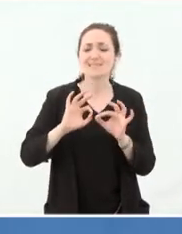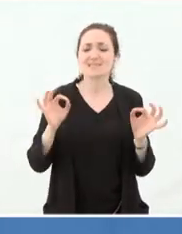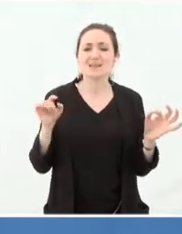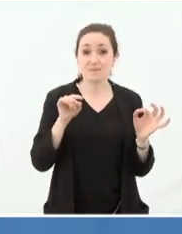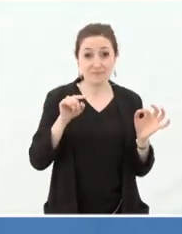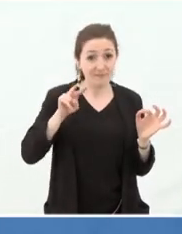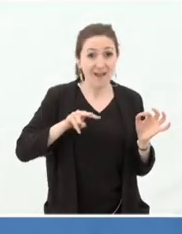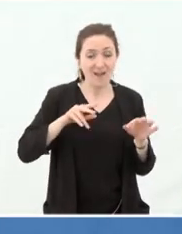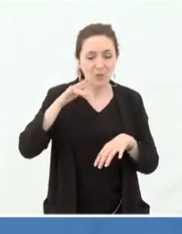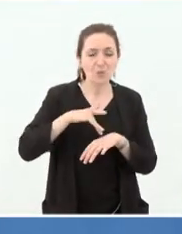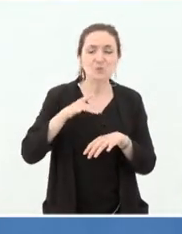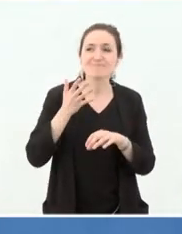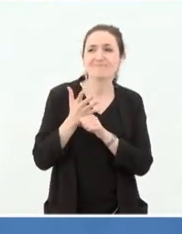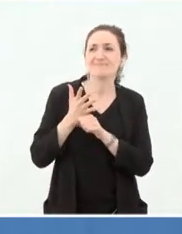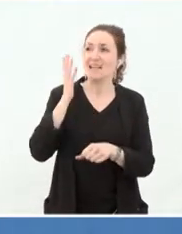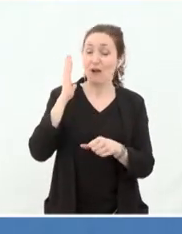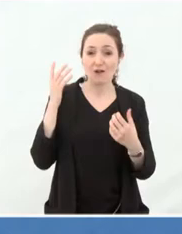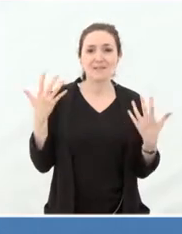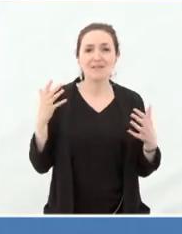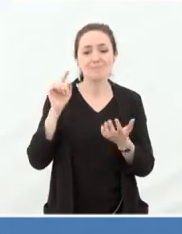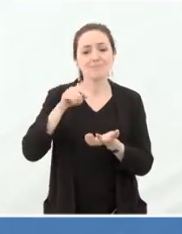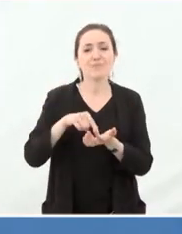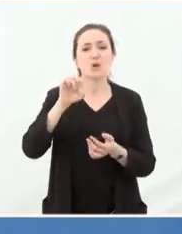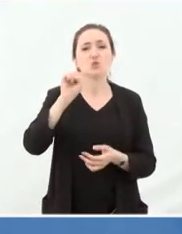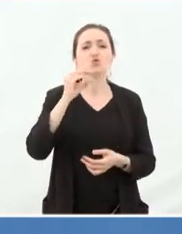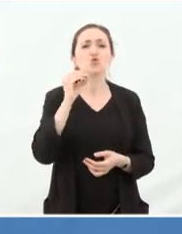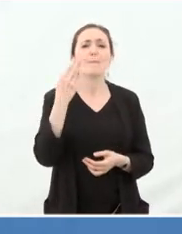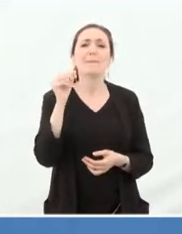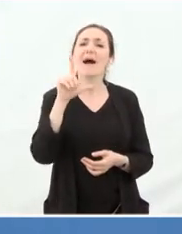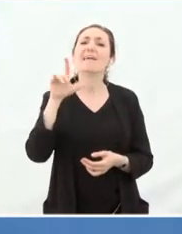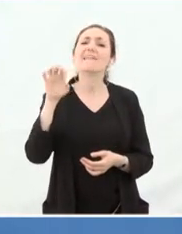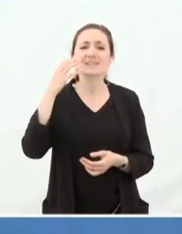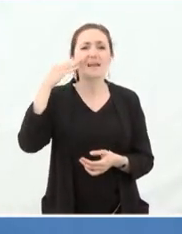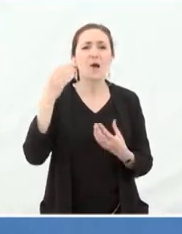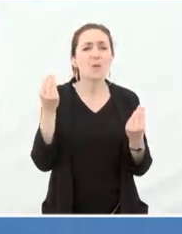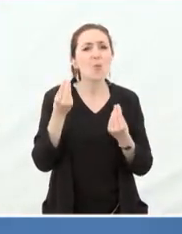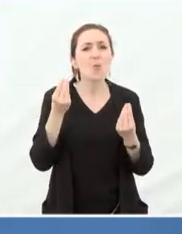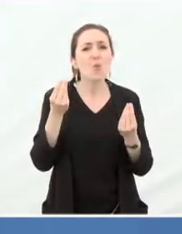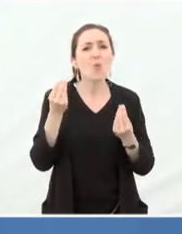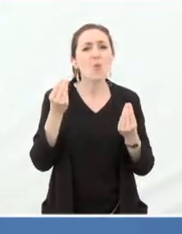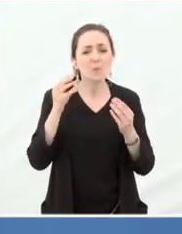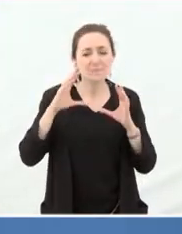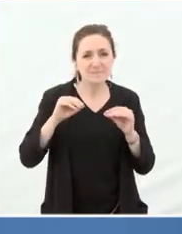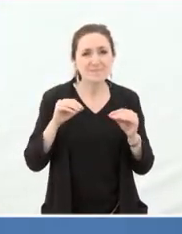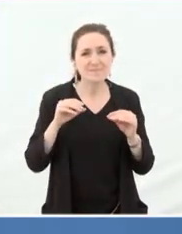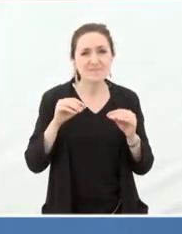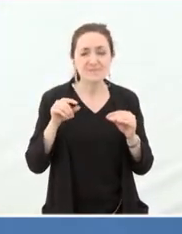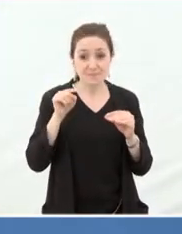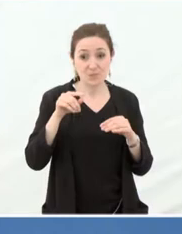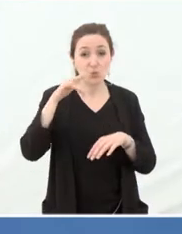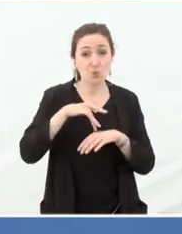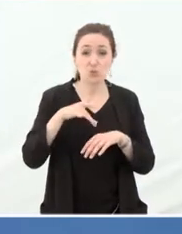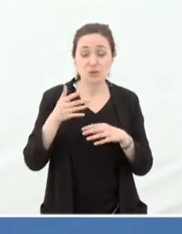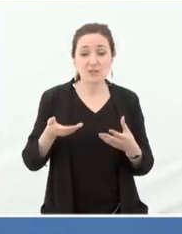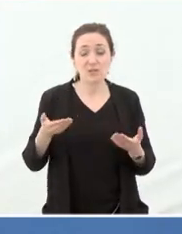vraie, qui est arrivée il y a 5 ans déjà, où en Somalie, et vous voyez où est la Somalie, vraiment ce pays qui a connu quand même 35 ans de